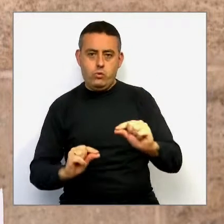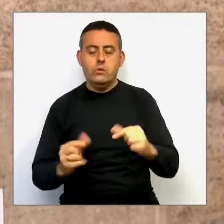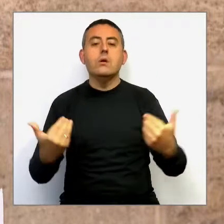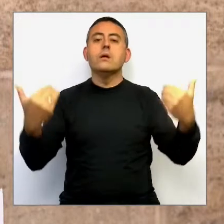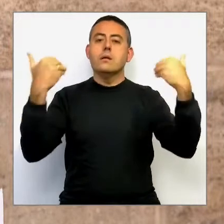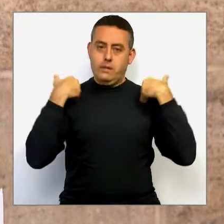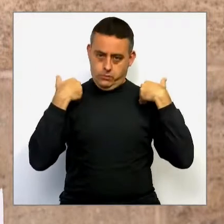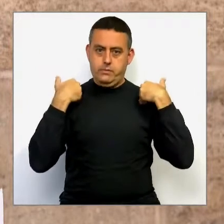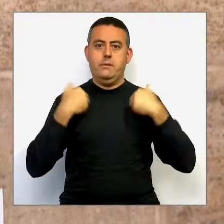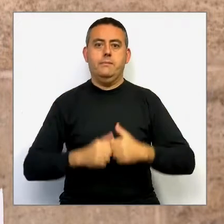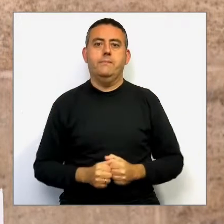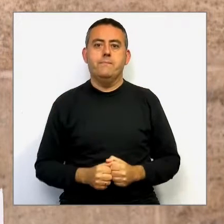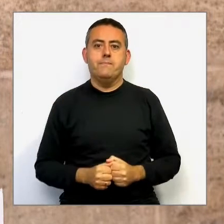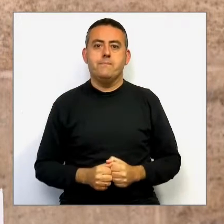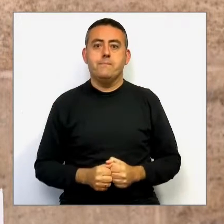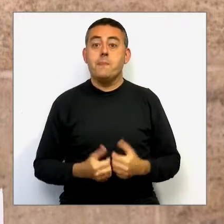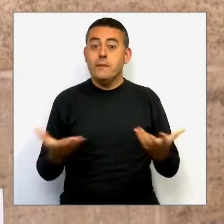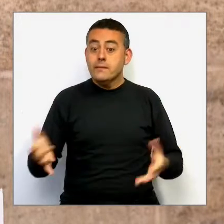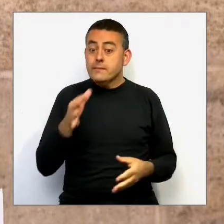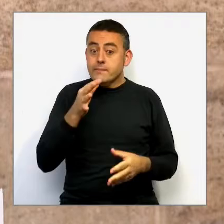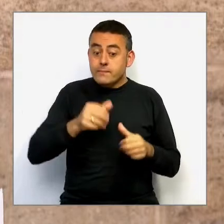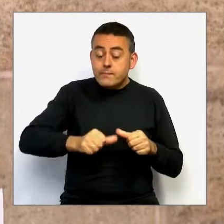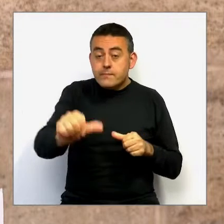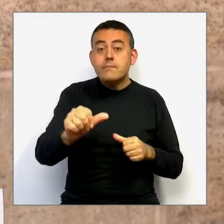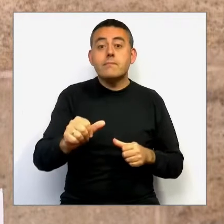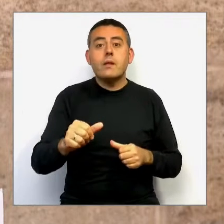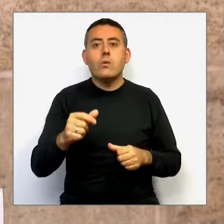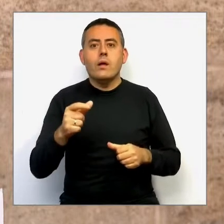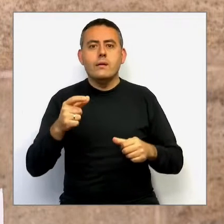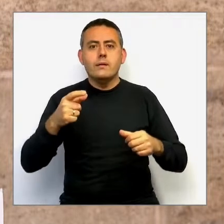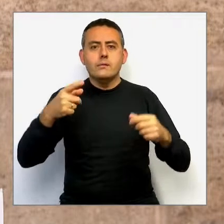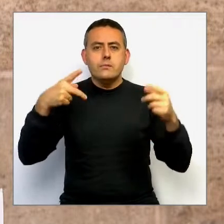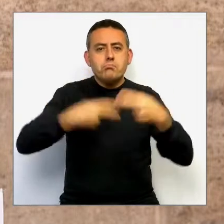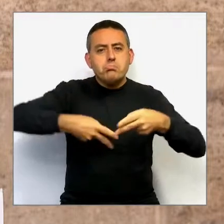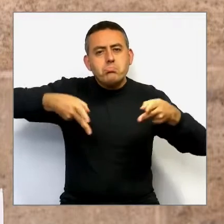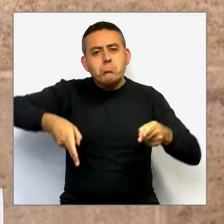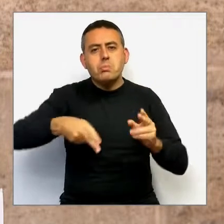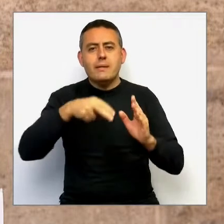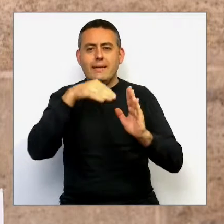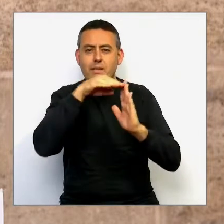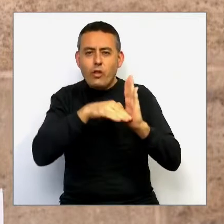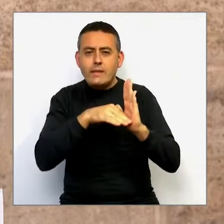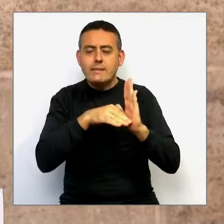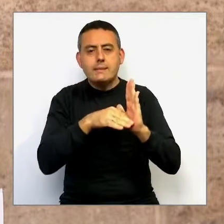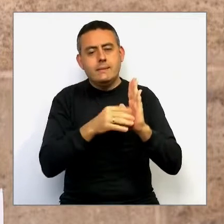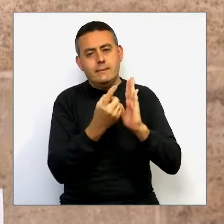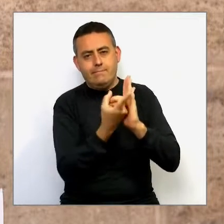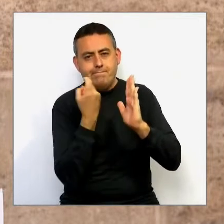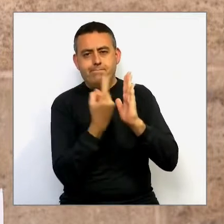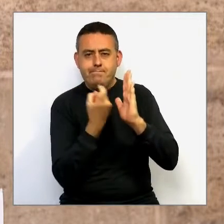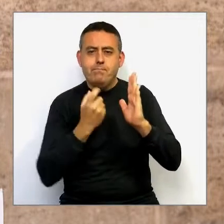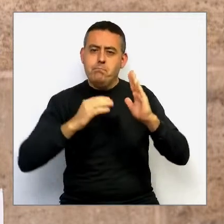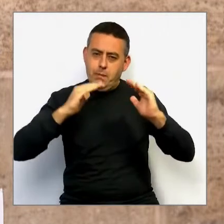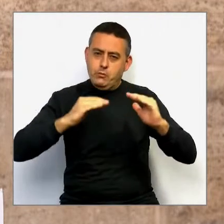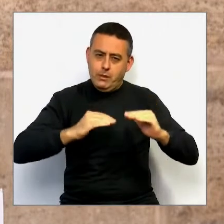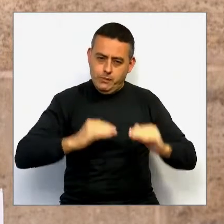Per tant, anem a aminorar les restriccions a mesura que la situació ho vagi permitint. Cap mesura,